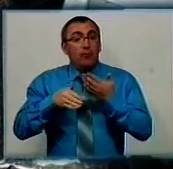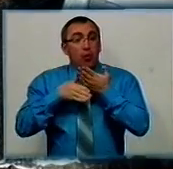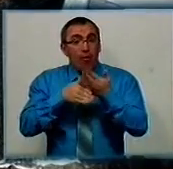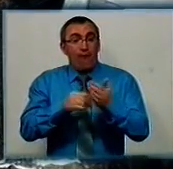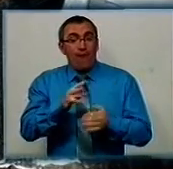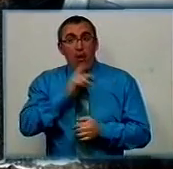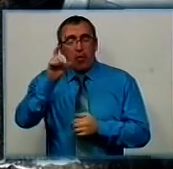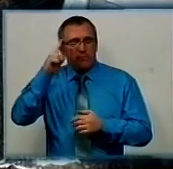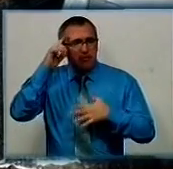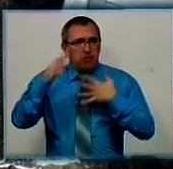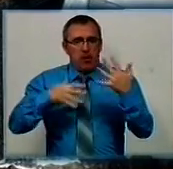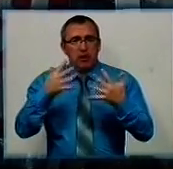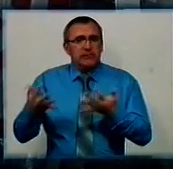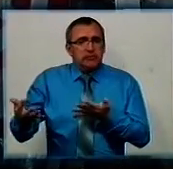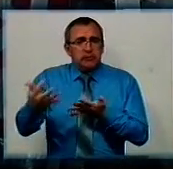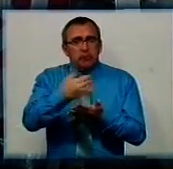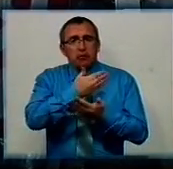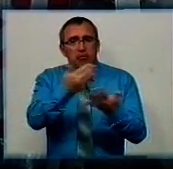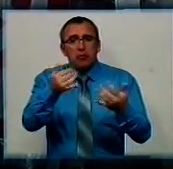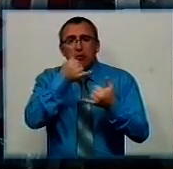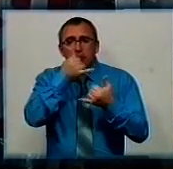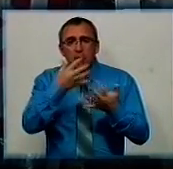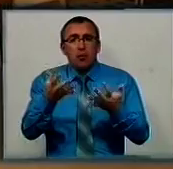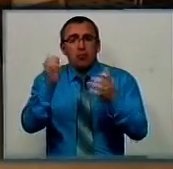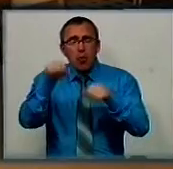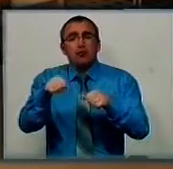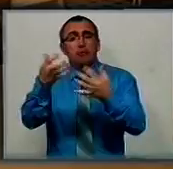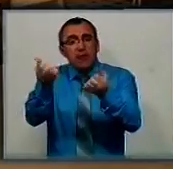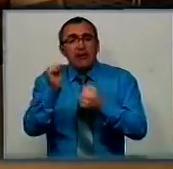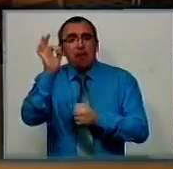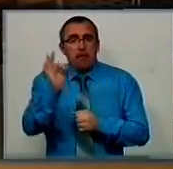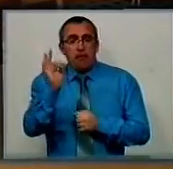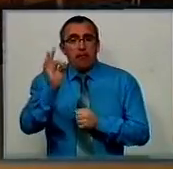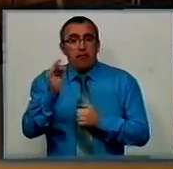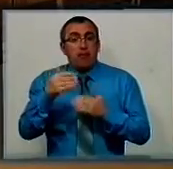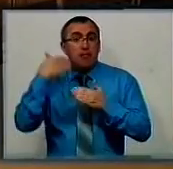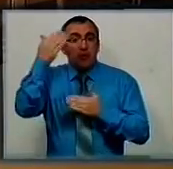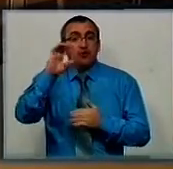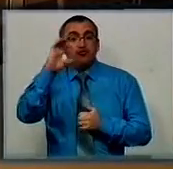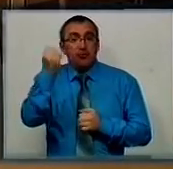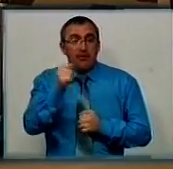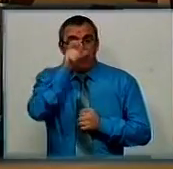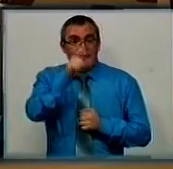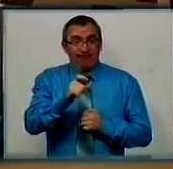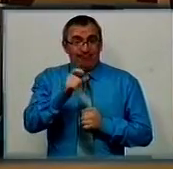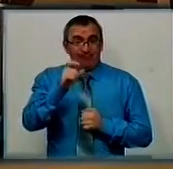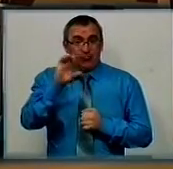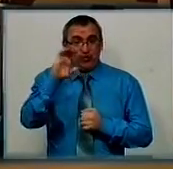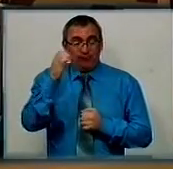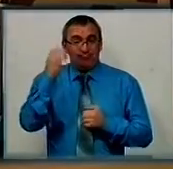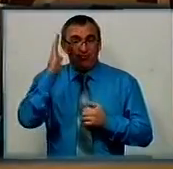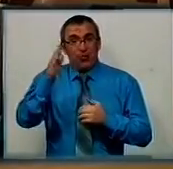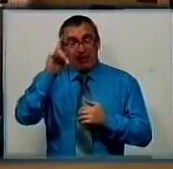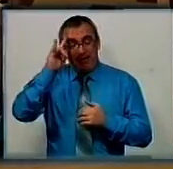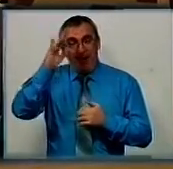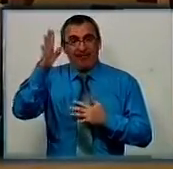волонтери з Бентежині і зібраного ними можуть брати пеню. Попереду штати учень з Олександрії виборов перемогу на Олімпіаді генів